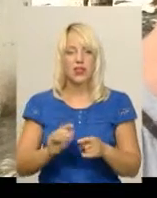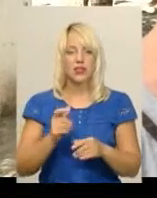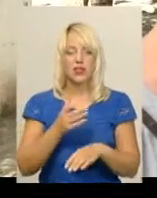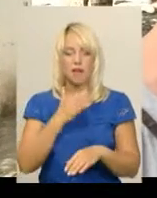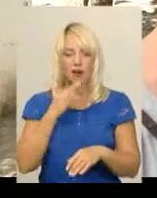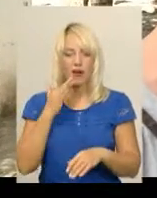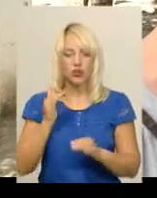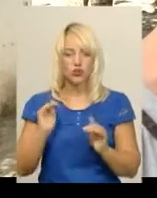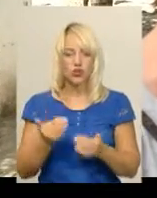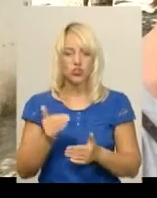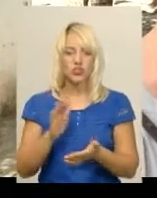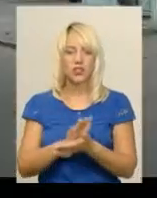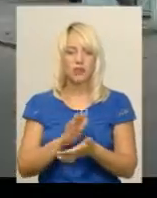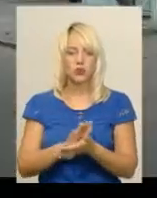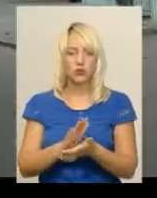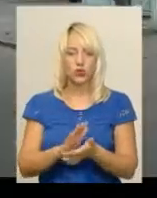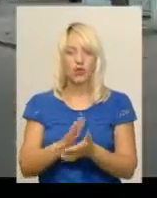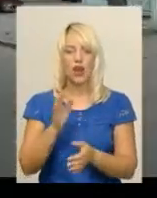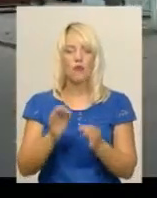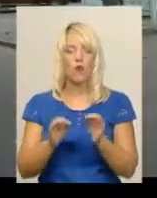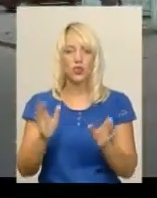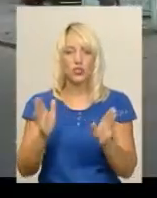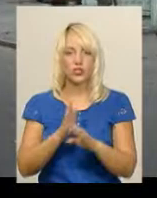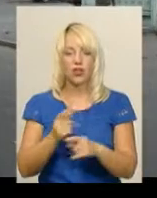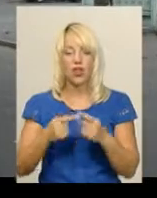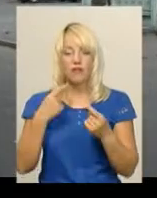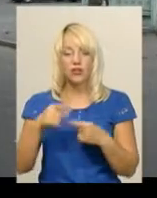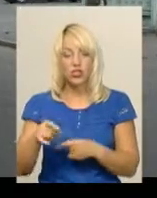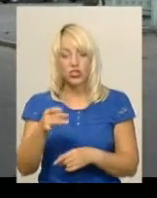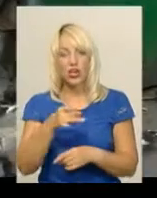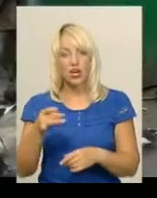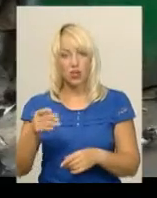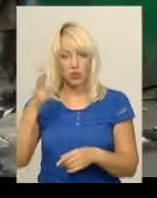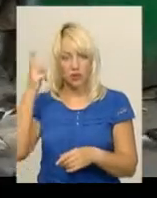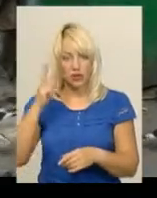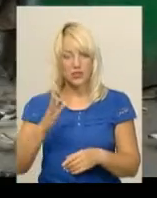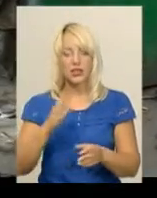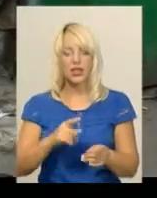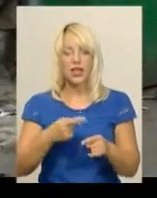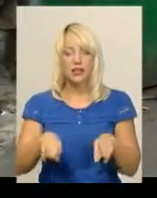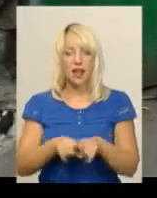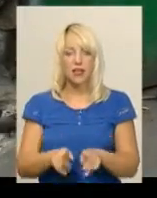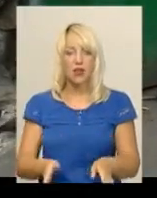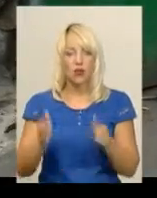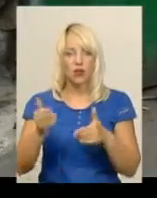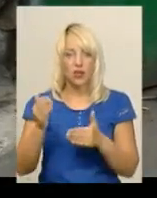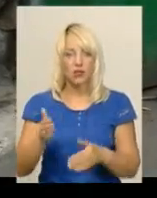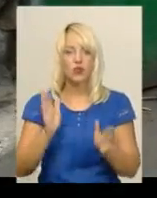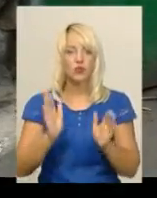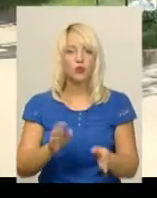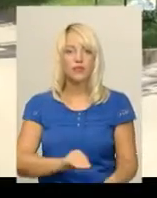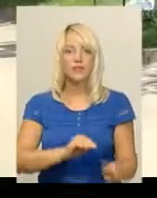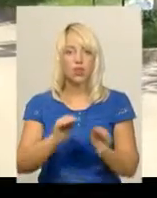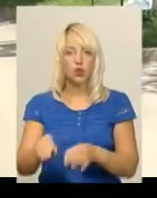забруднює навколишнє середовище. В інших мікрорайонах Хмельницького контейнери для збору патпляшки мають встановити до кінця вересня. Ірина